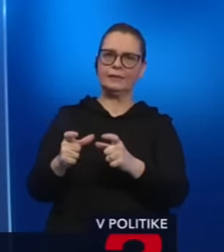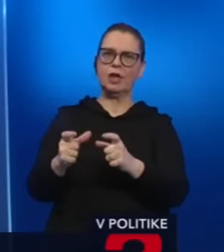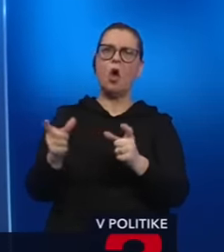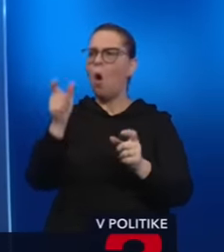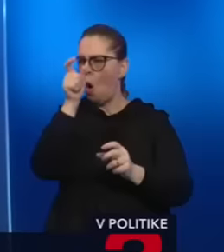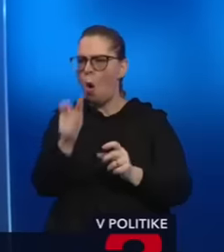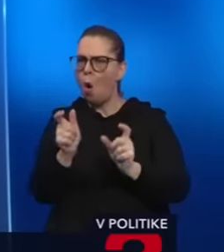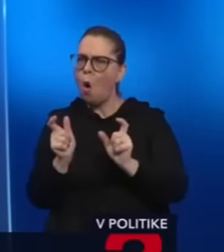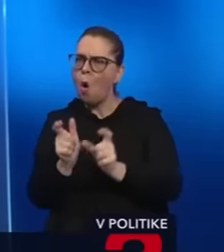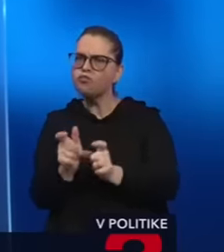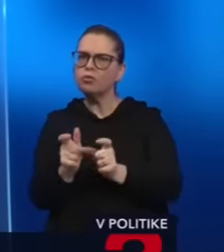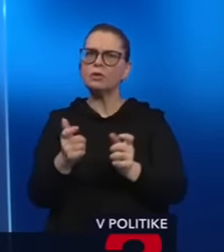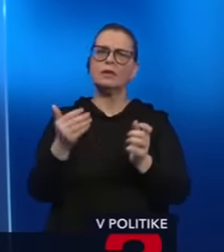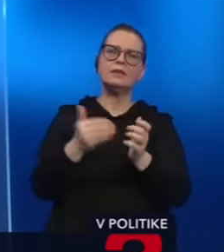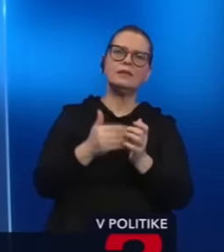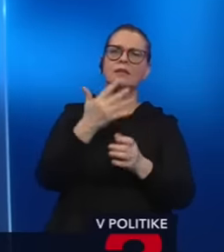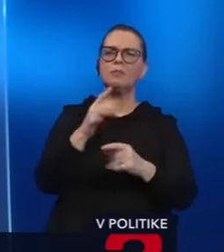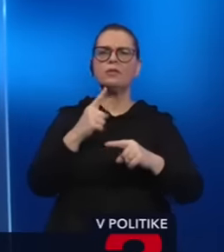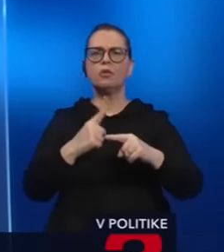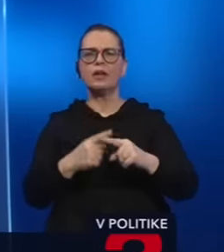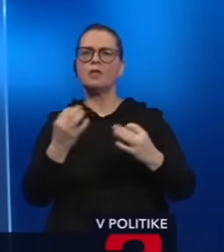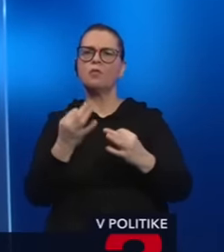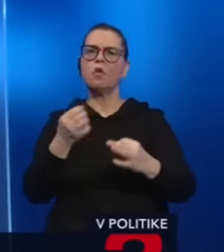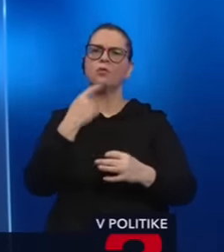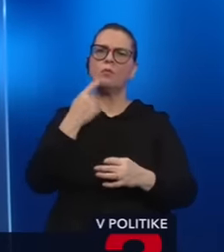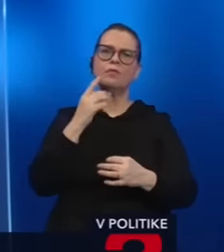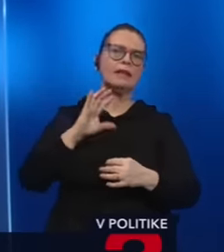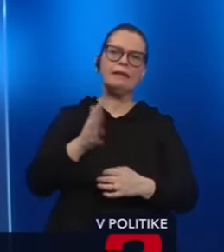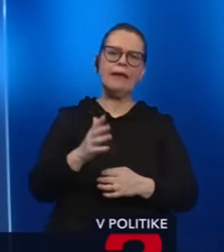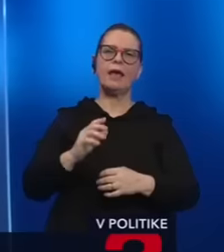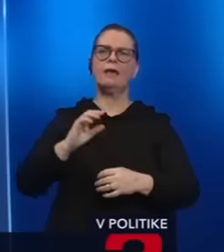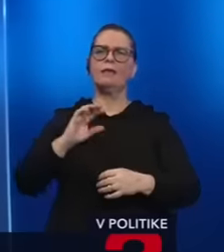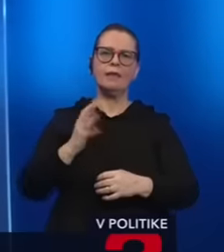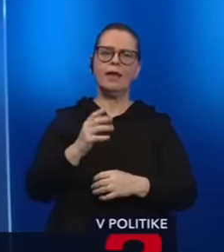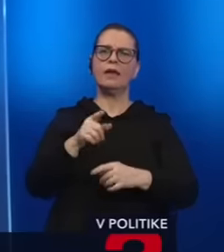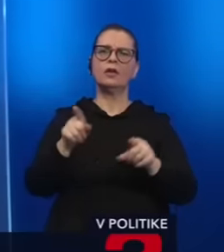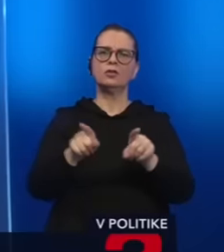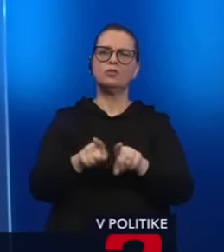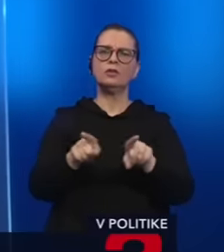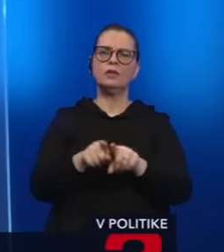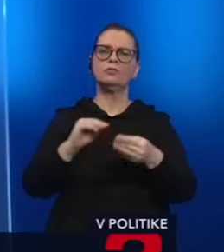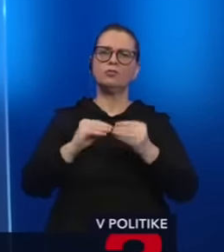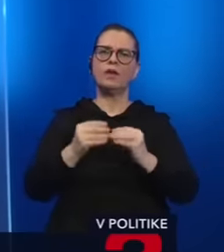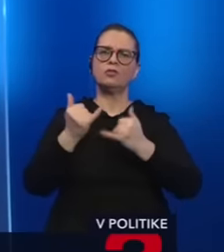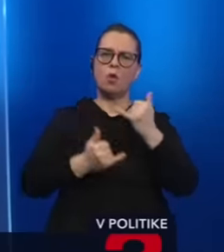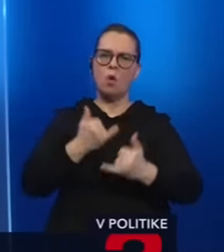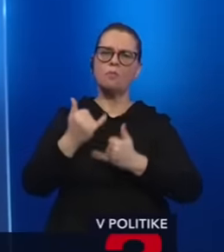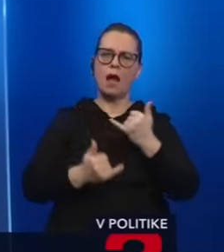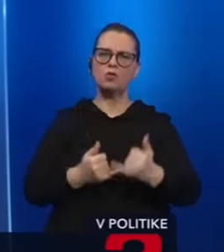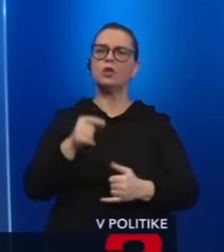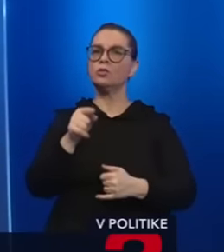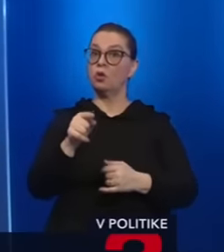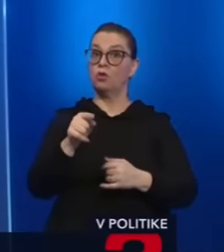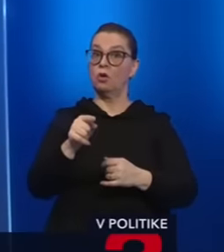obštrukciami, že tam 1500 krát niekto povie nie, tu istú vec opakuje. A toto sú veci, ktoré